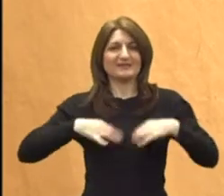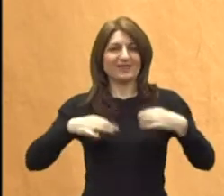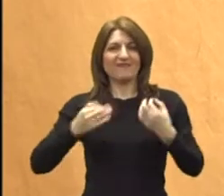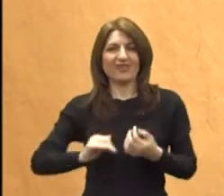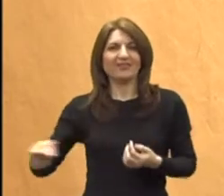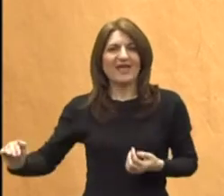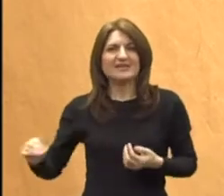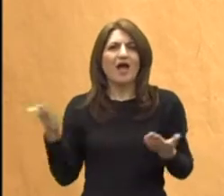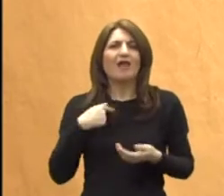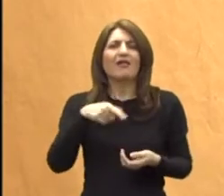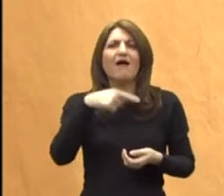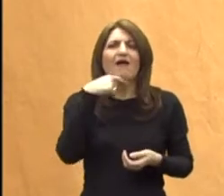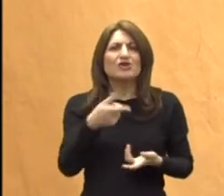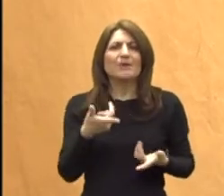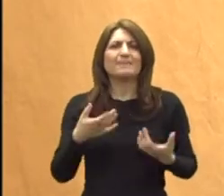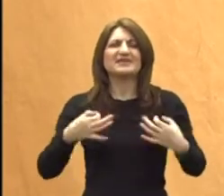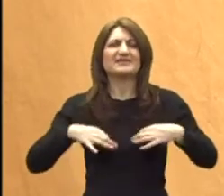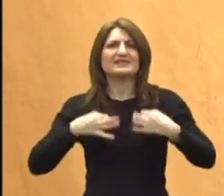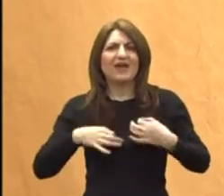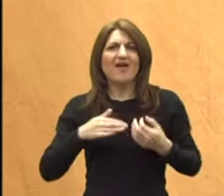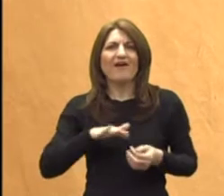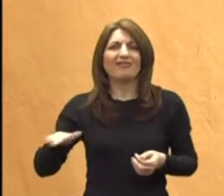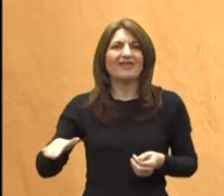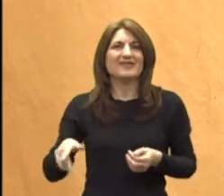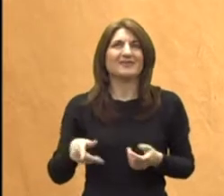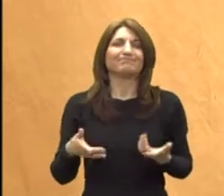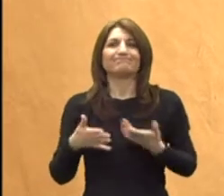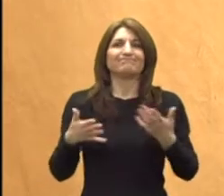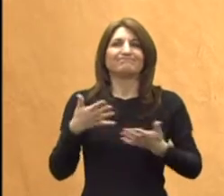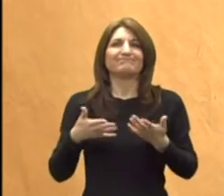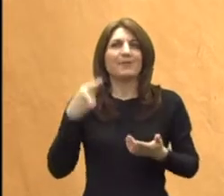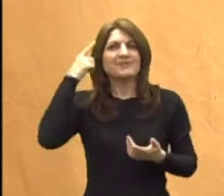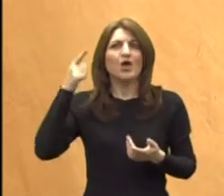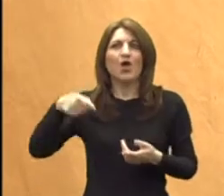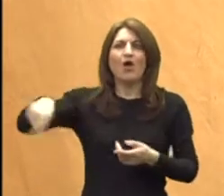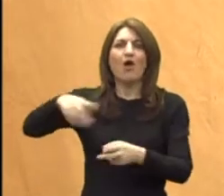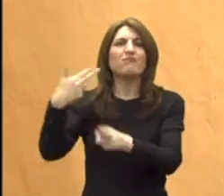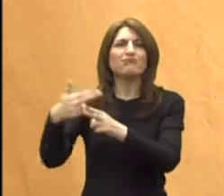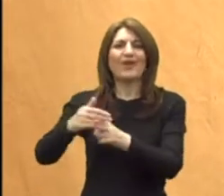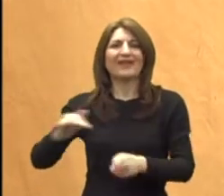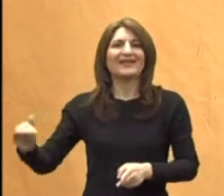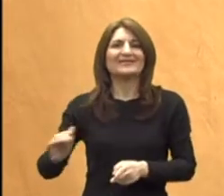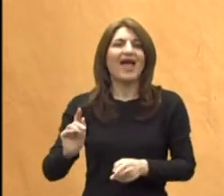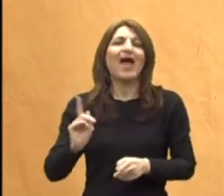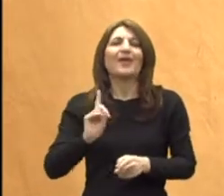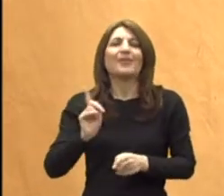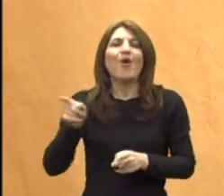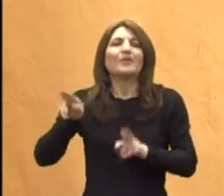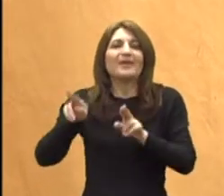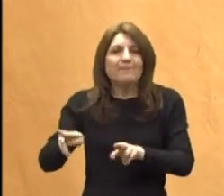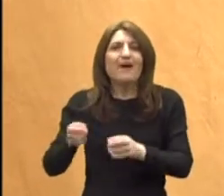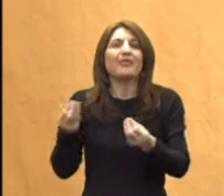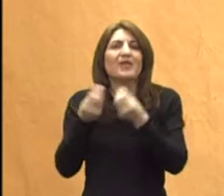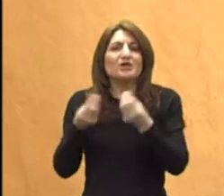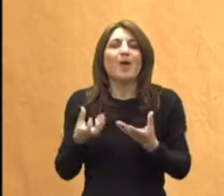Ja, kad kažem zdrava djeca, uvijek sam nešto nepravedna, jer ne možemo odmah reći da su ovo bolesna djeca koja imaju neke poteškoće, ali